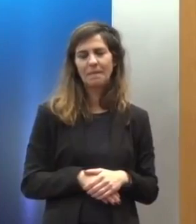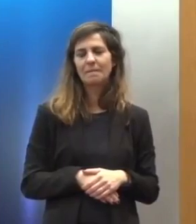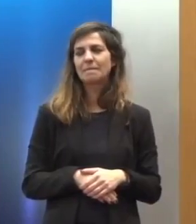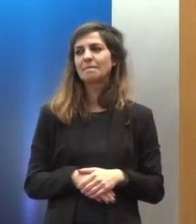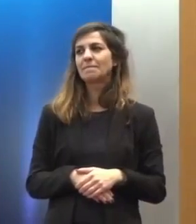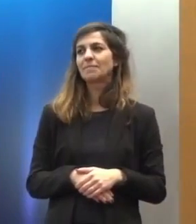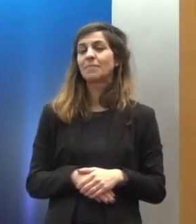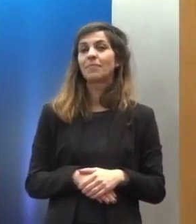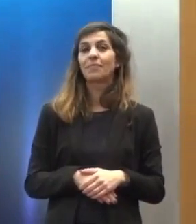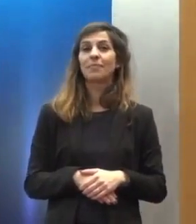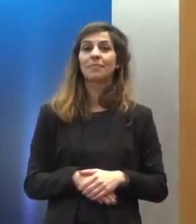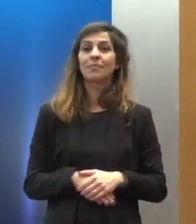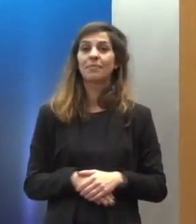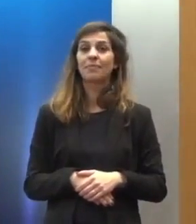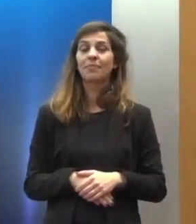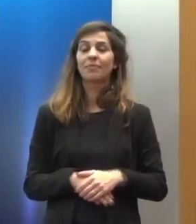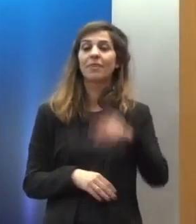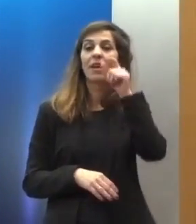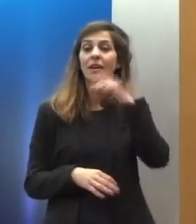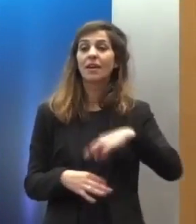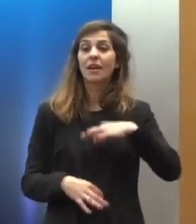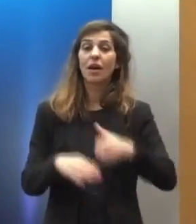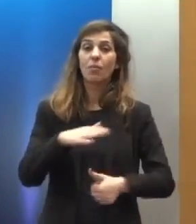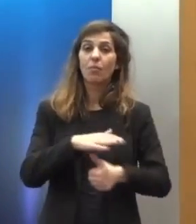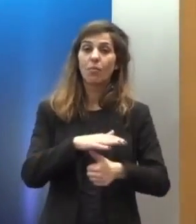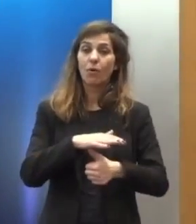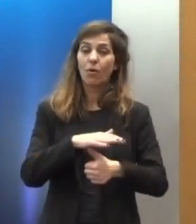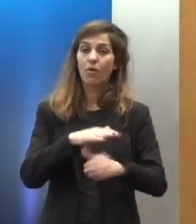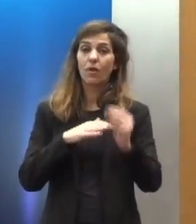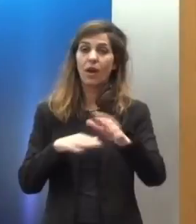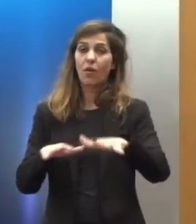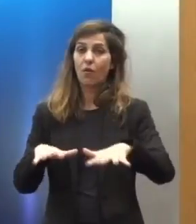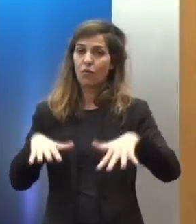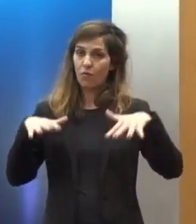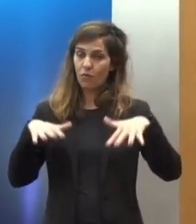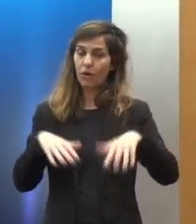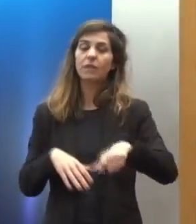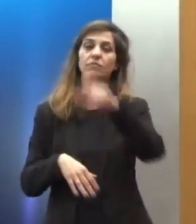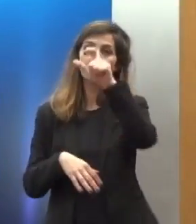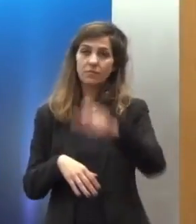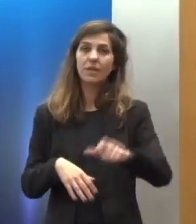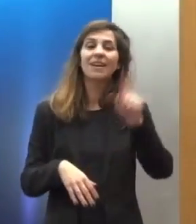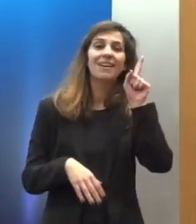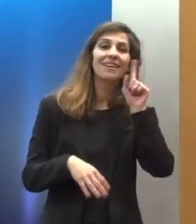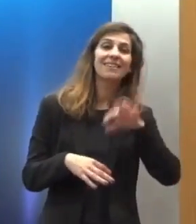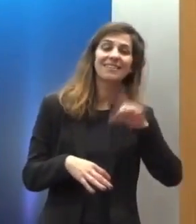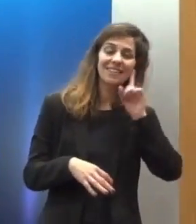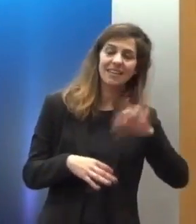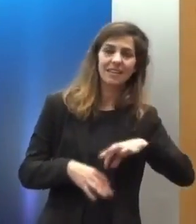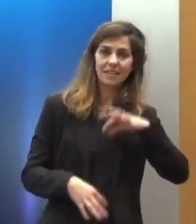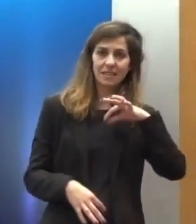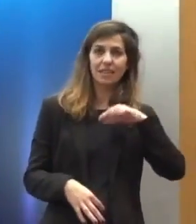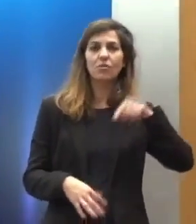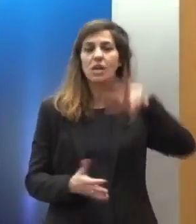Κύριε Πρόεδρε της Βουλής των Ελλήνων, κυρίες και κύριοι, η κατοχήρωση, η διεύρυνση και ο